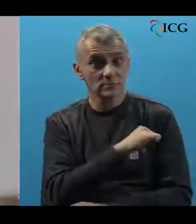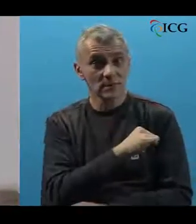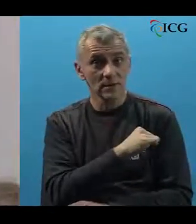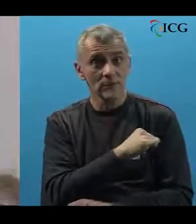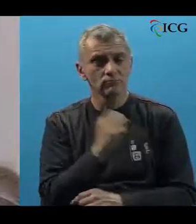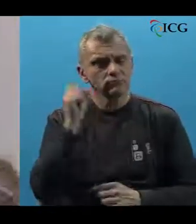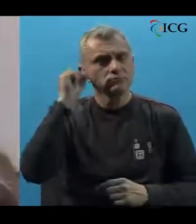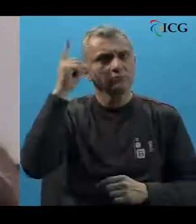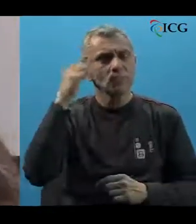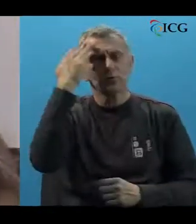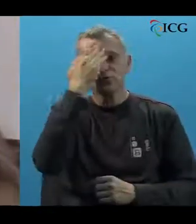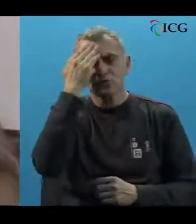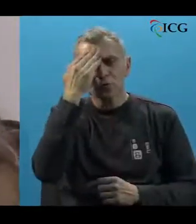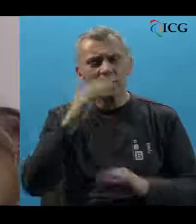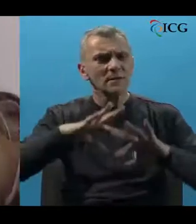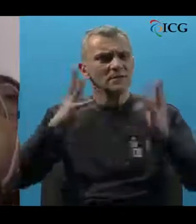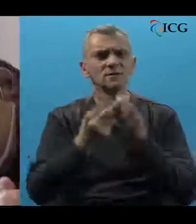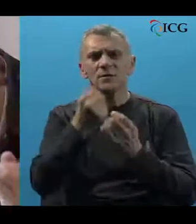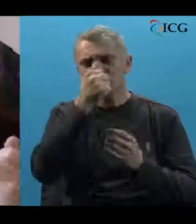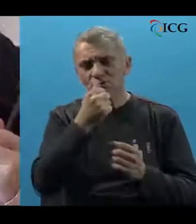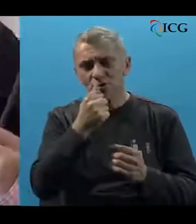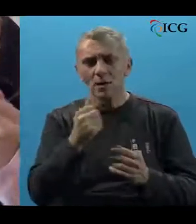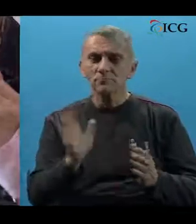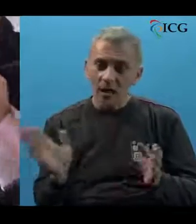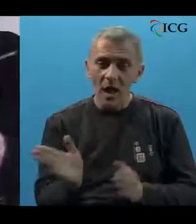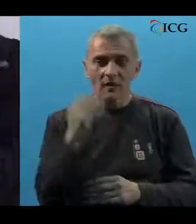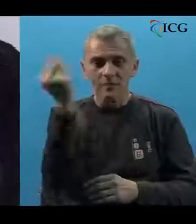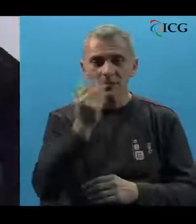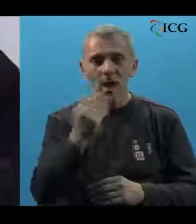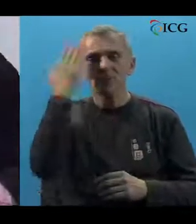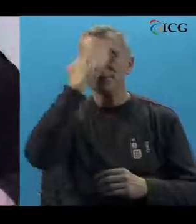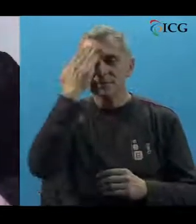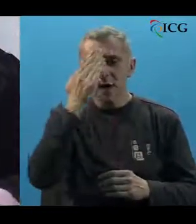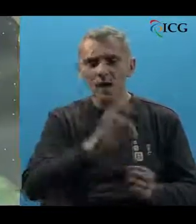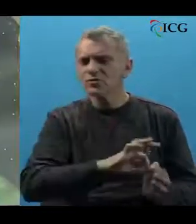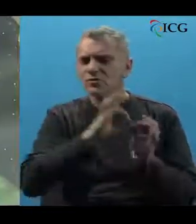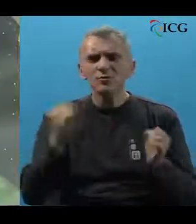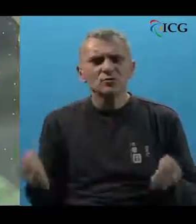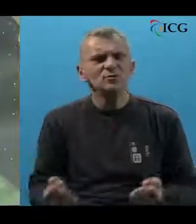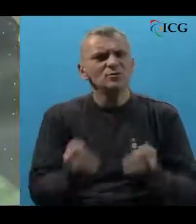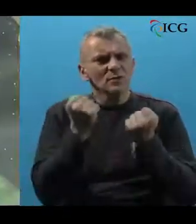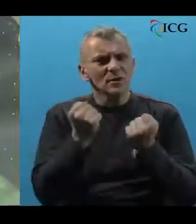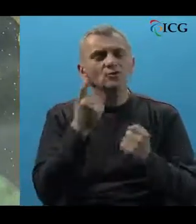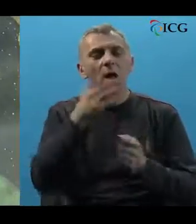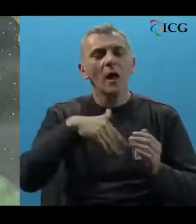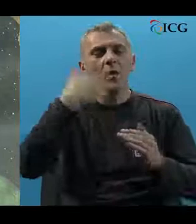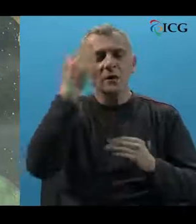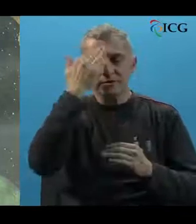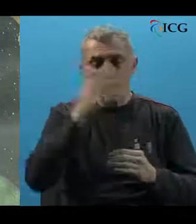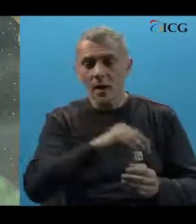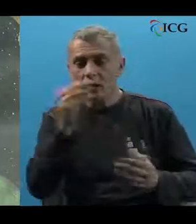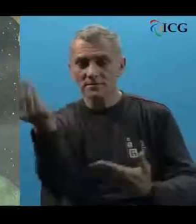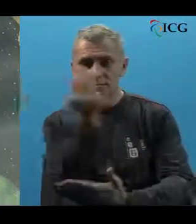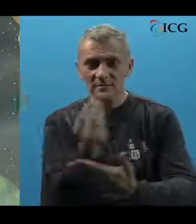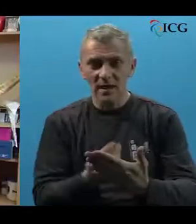inspiraciju nalazi u snovima i u svemir, što joj je potaklo na slikanje. A snovi se joj, kaže, često teški i tek kada ih prenese na sliku,